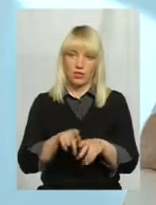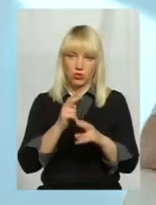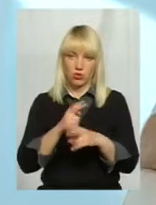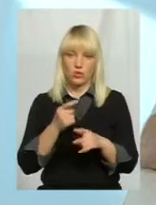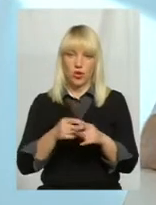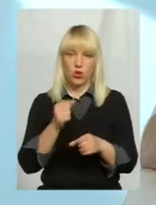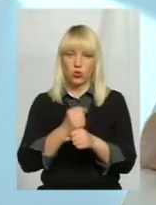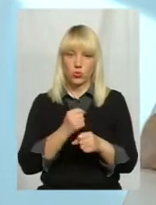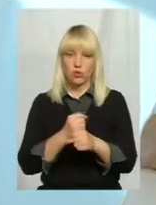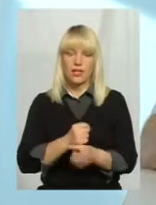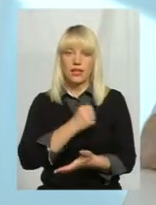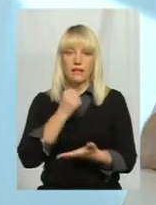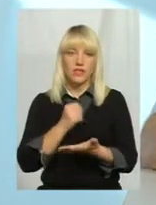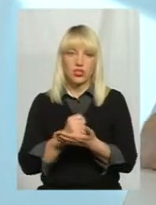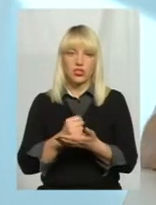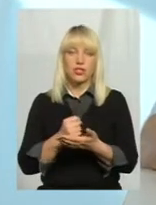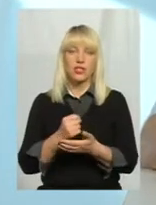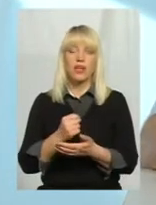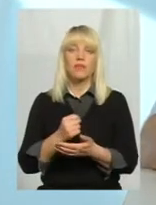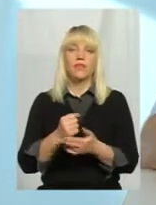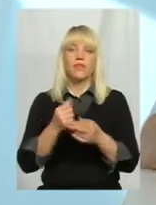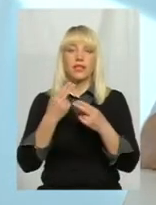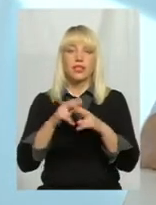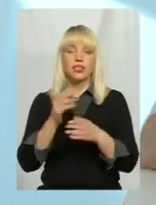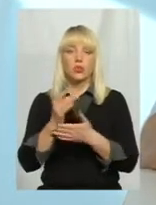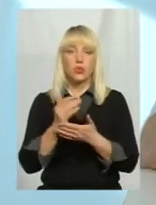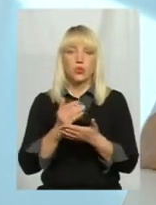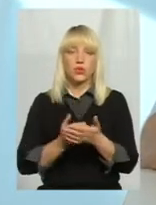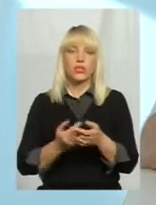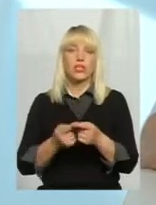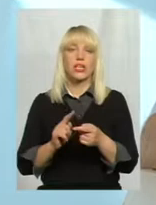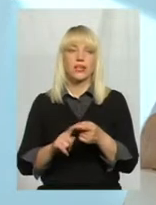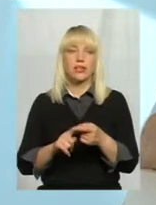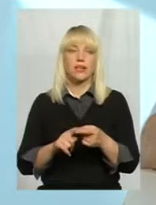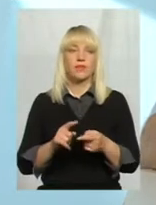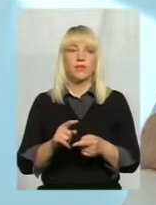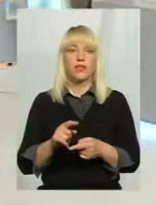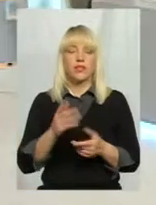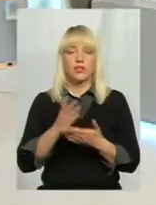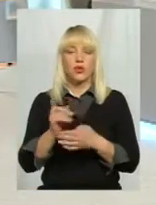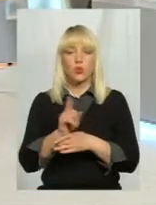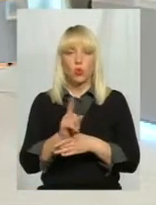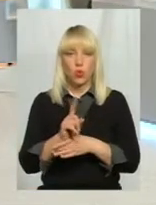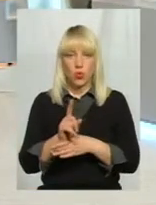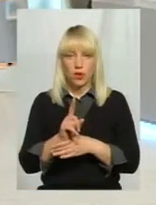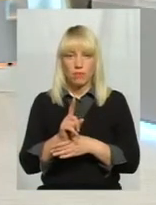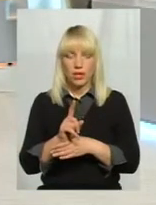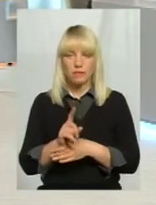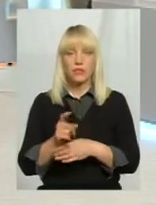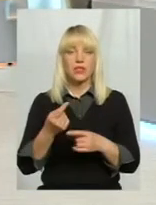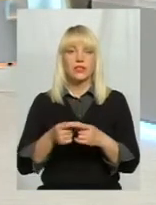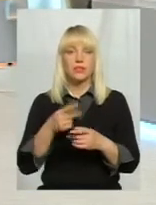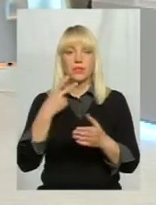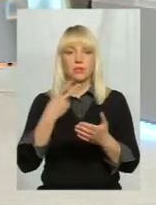і затверджені інструкції, це передбачено нормами, Десанпіном 2-24-170-10, це саме